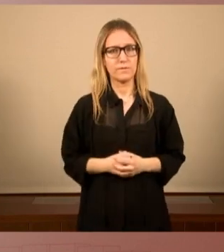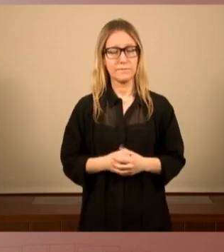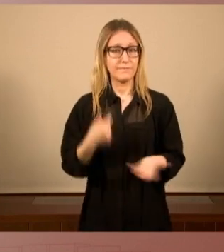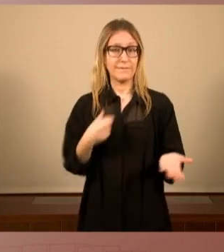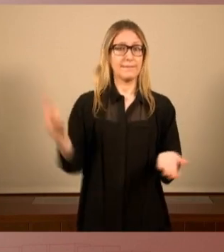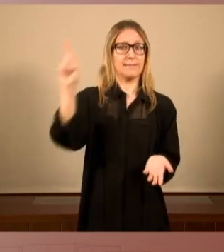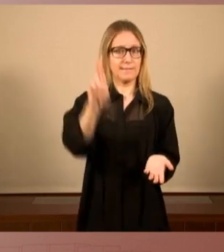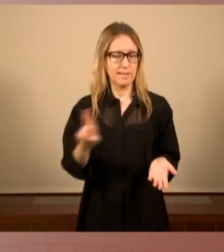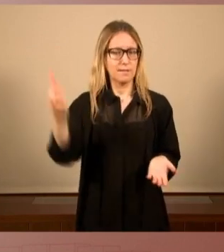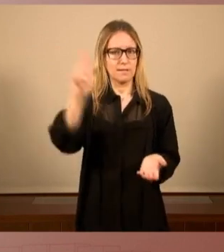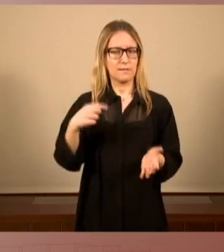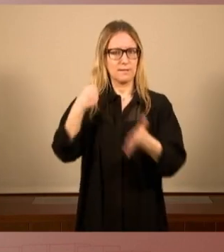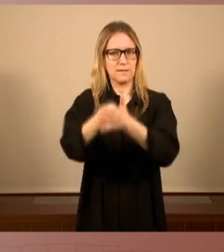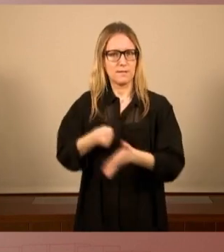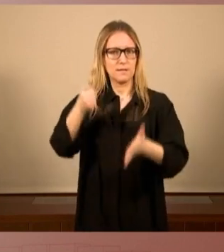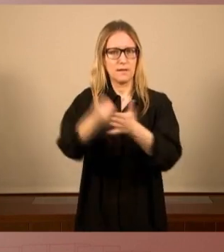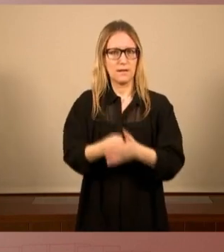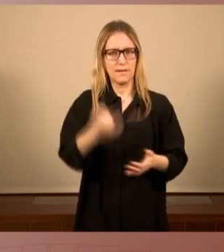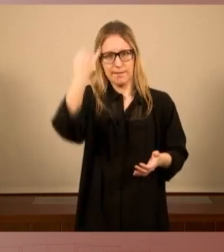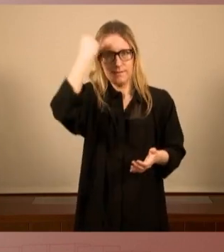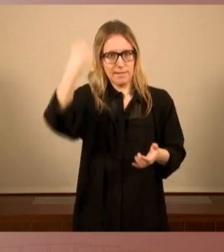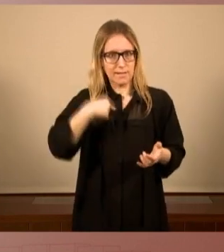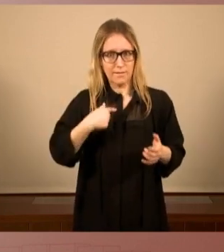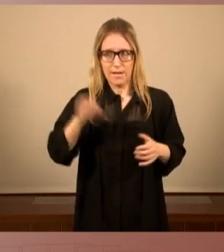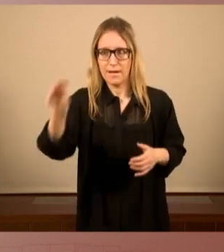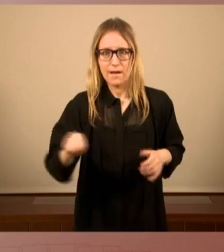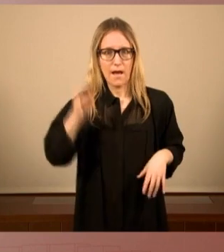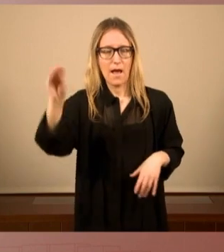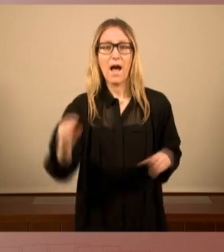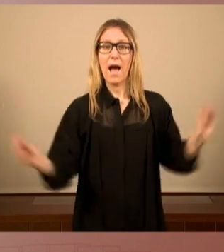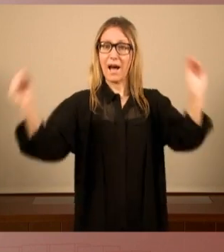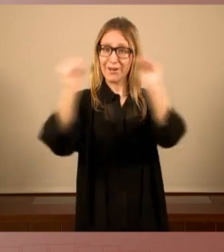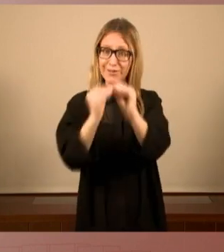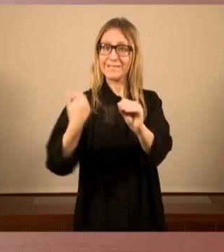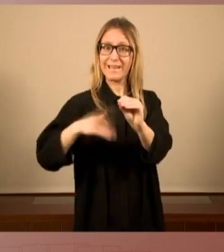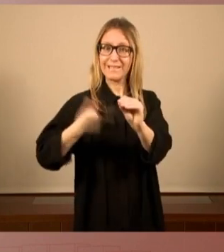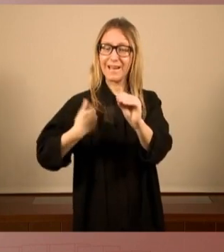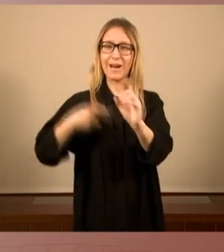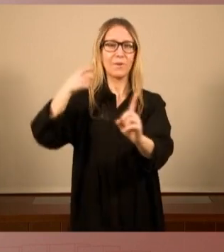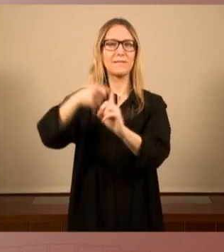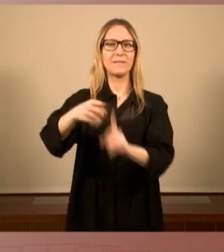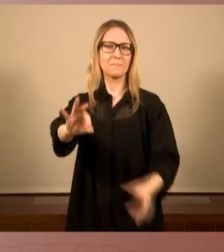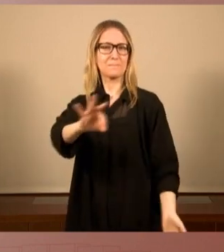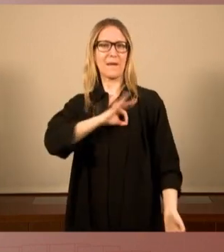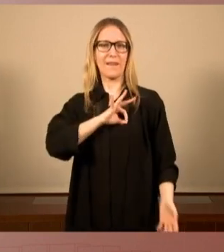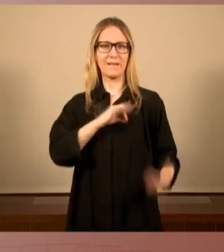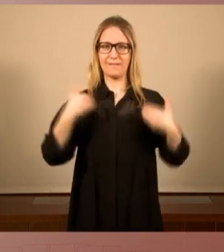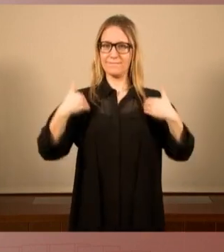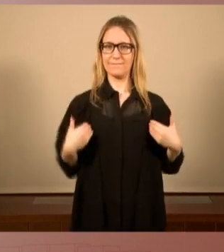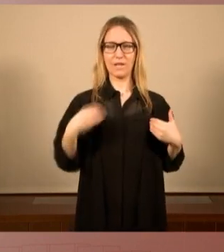quan portem la iniciativa i quan arribem a acords, no ho fem per posar-nos a una medalla com a CUP, com a la